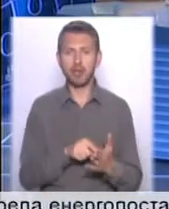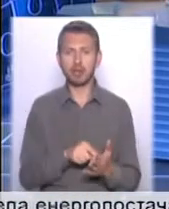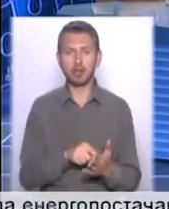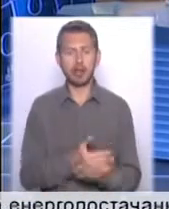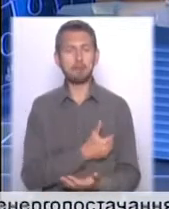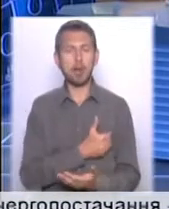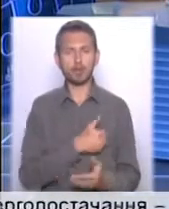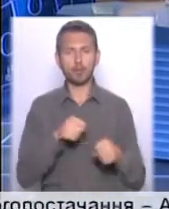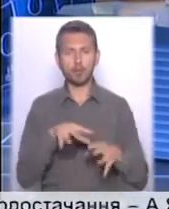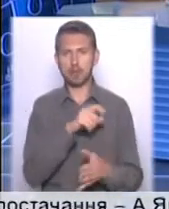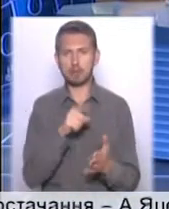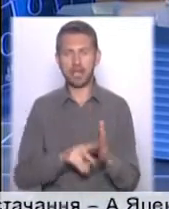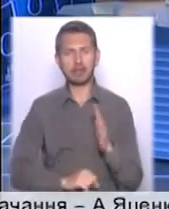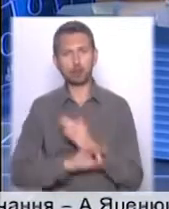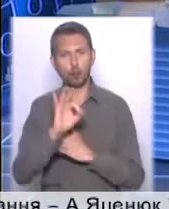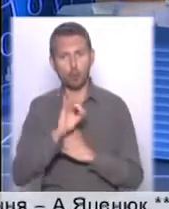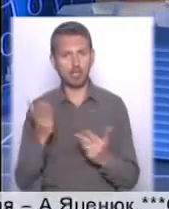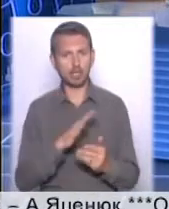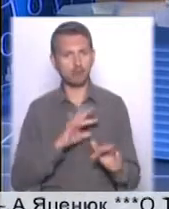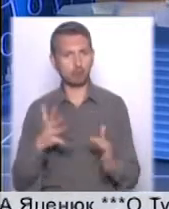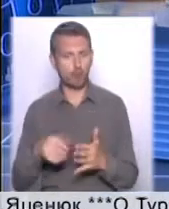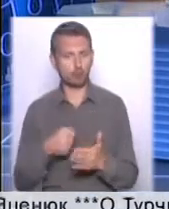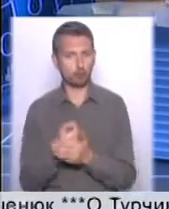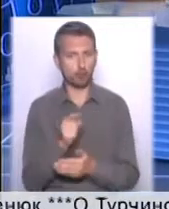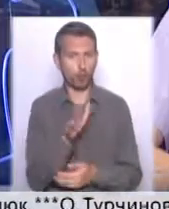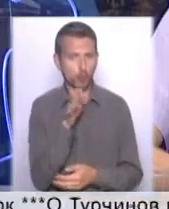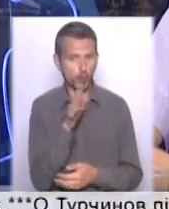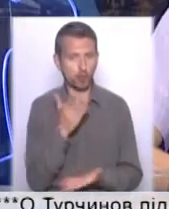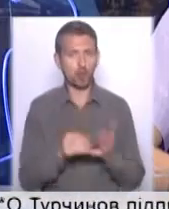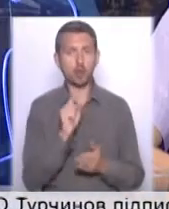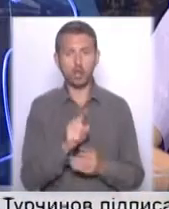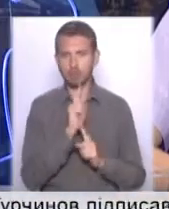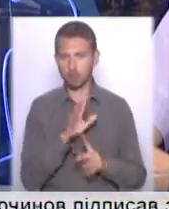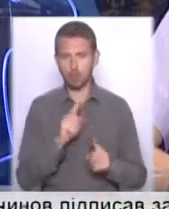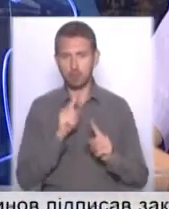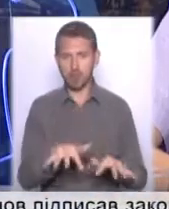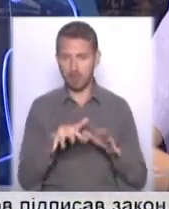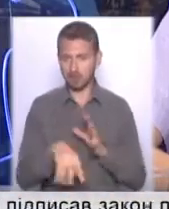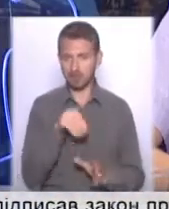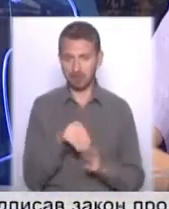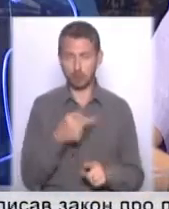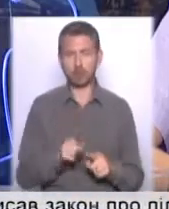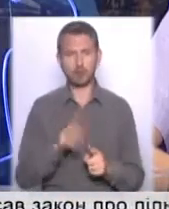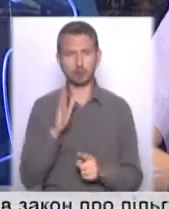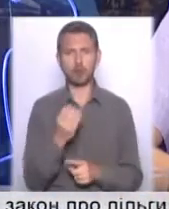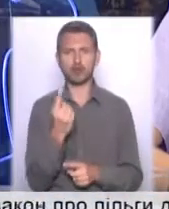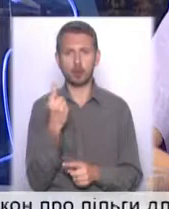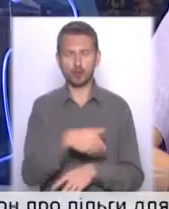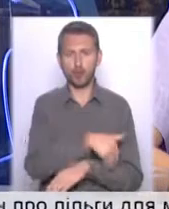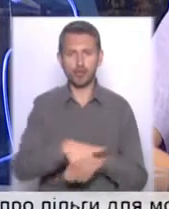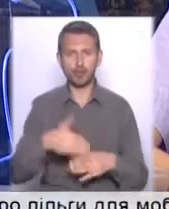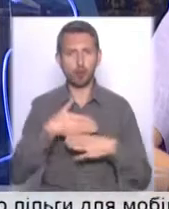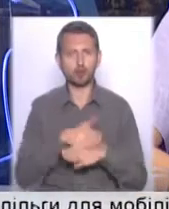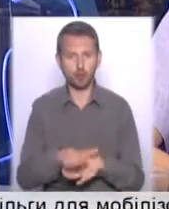вирішити питання на Сході, яке відбувається до цього часу. Тому що, якщо там не пройдуть парламентські вибори, це стане ще однією лінією розлому між